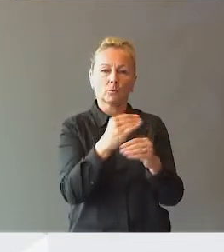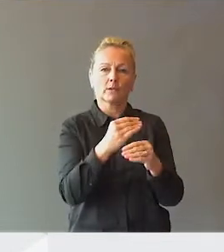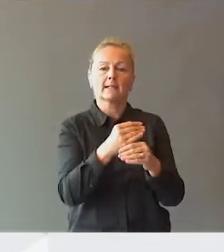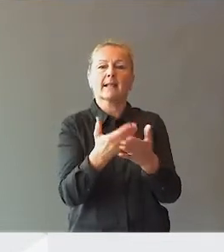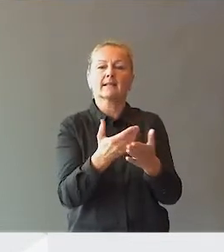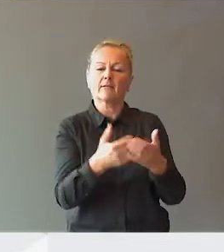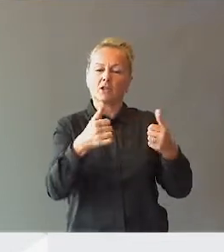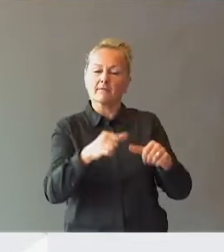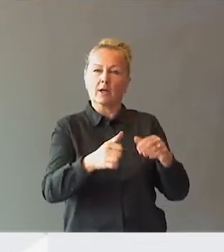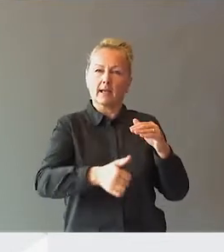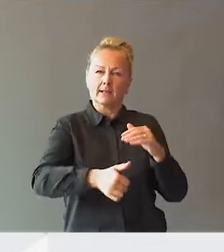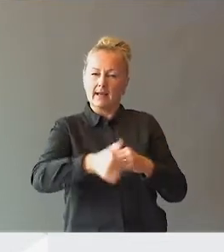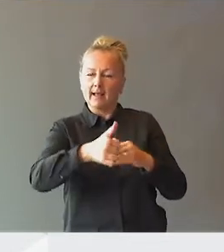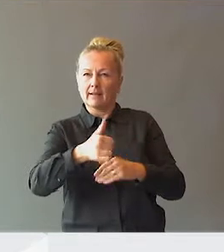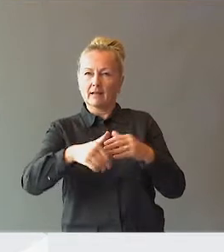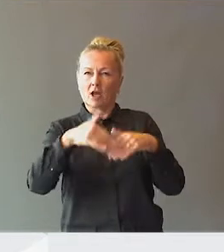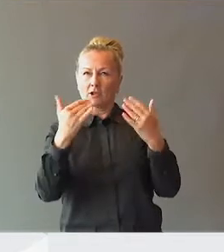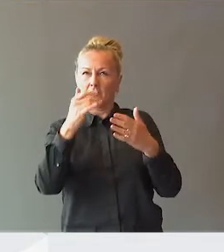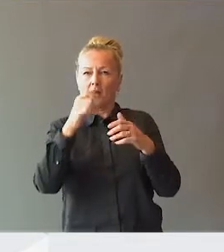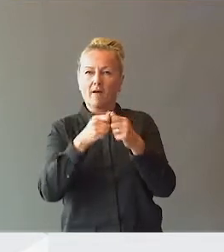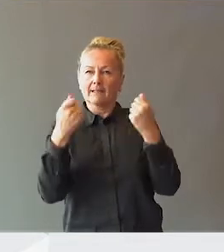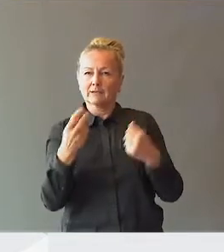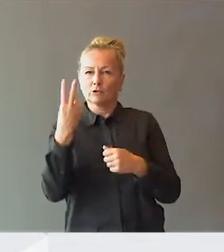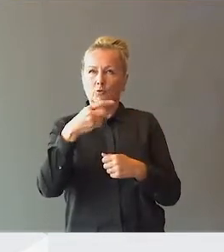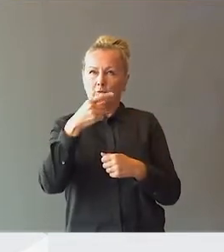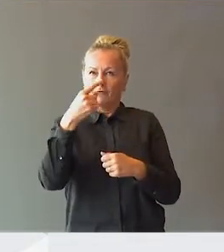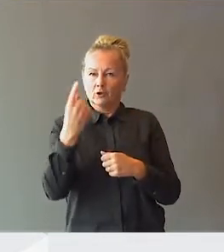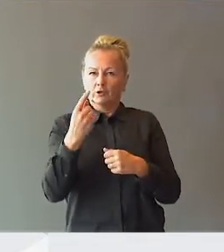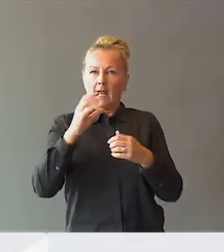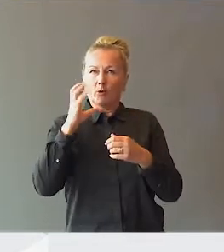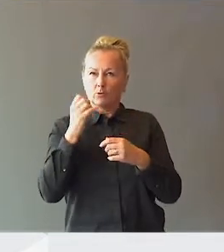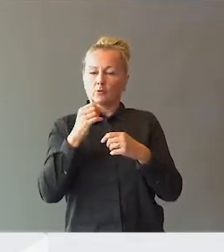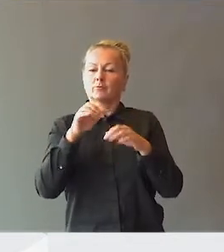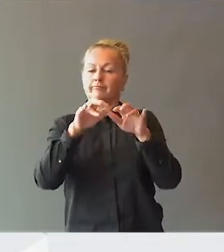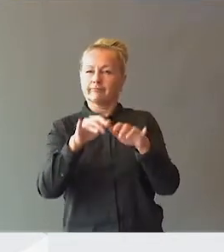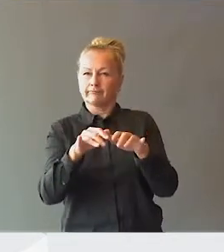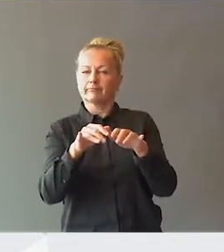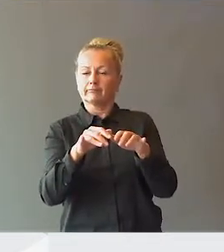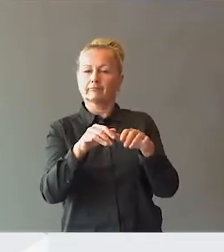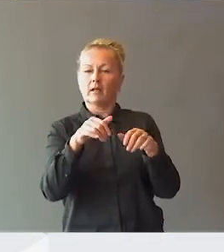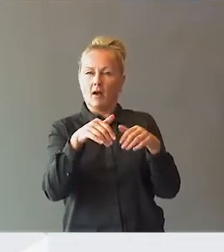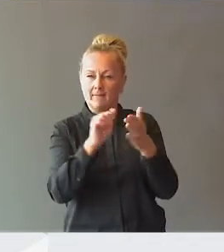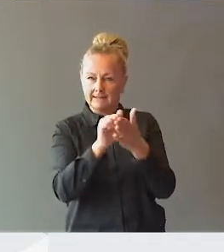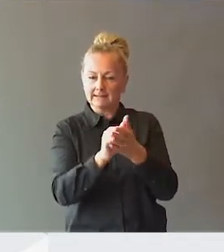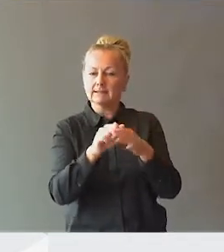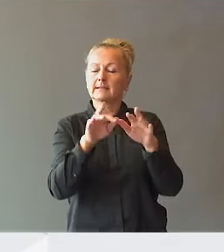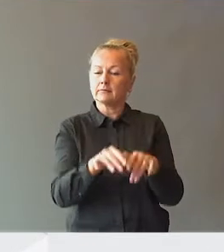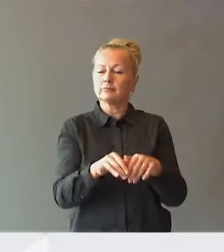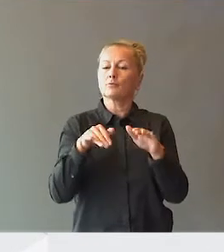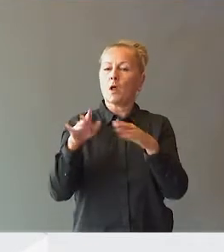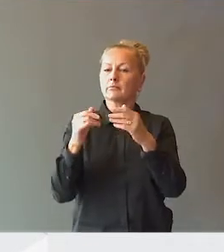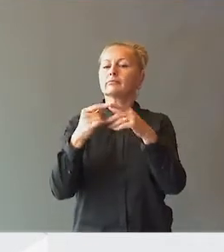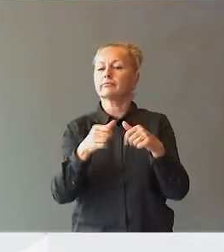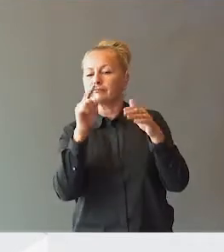er for svak i en leder i Dagsavisen 21. august. Så skriver Dagsavisen. Nord-Lad-utvalget påpekker i sin rapport store